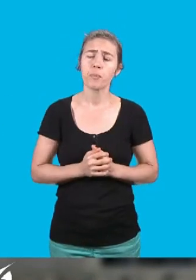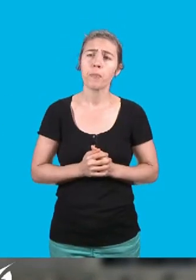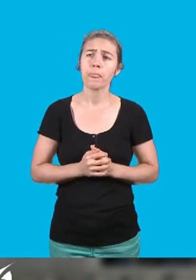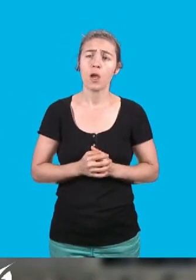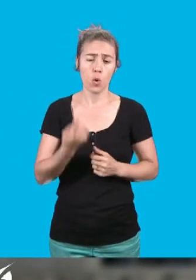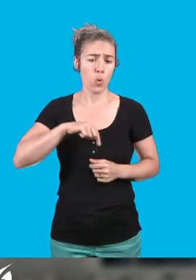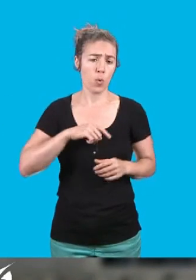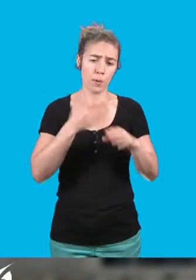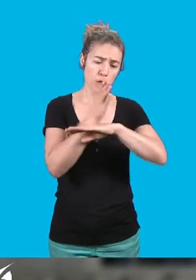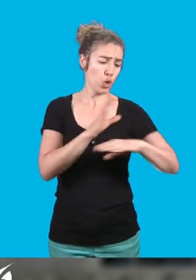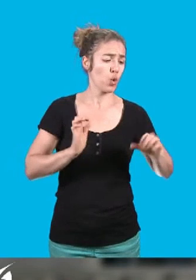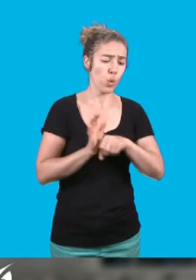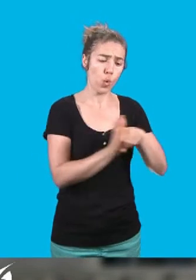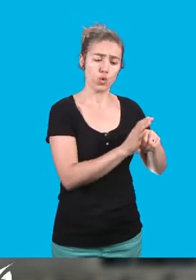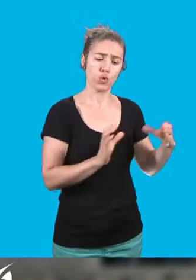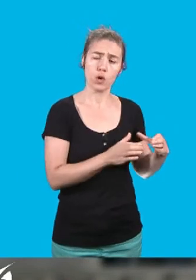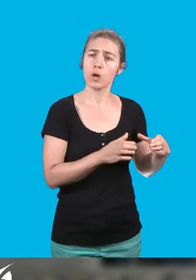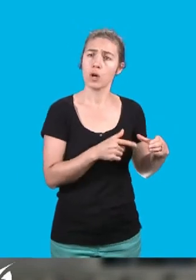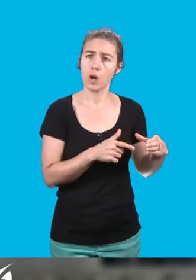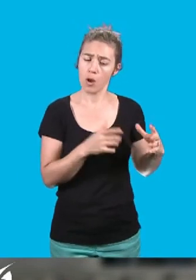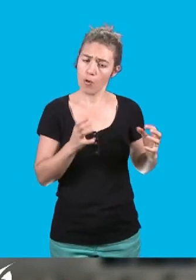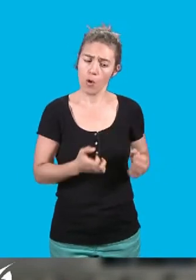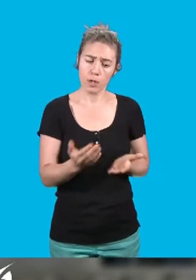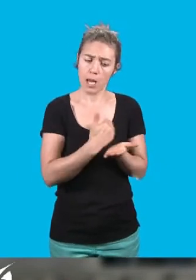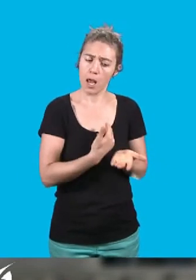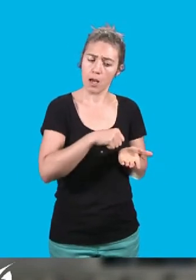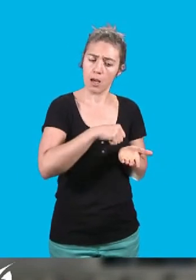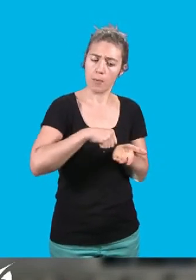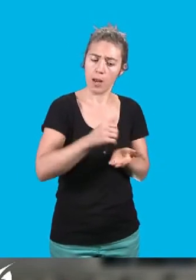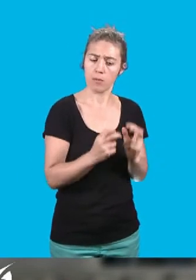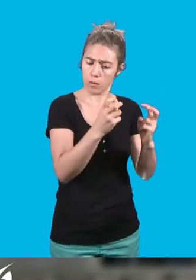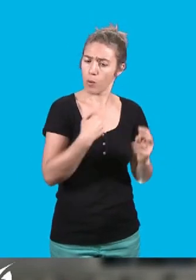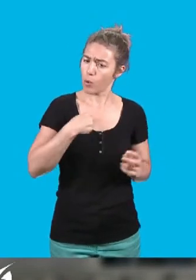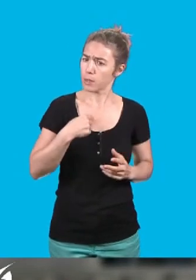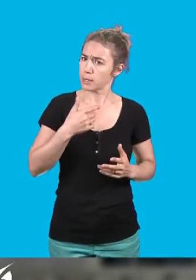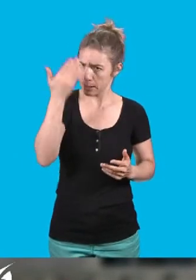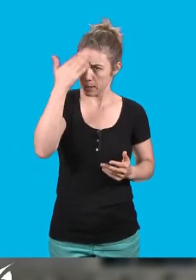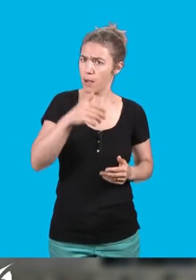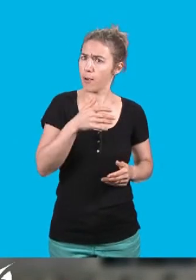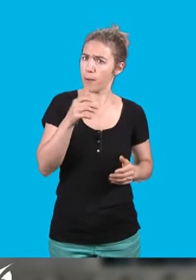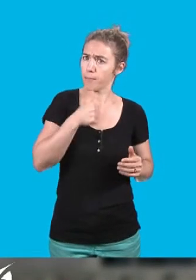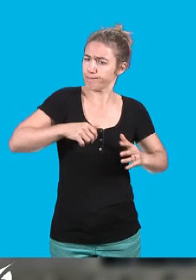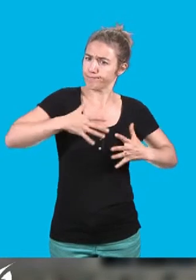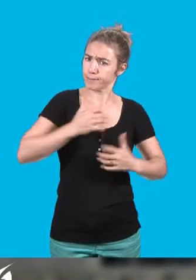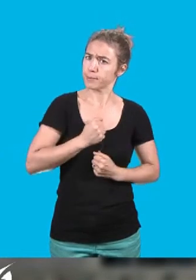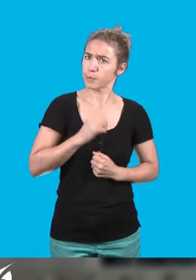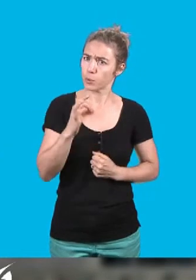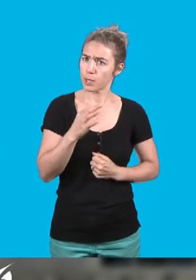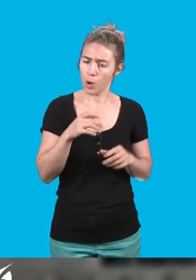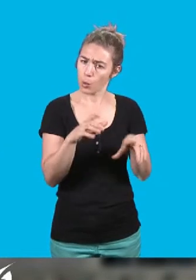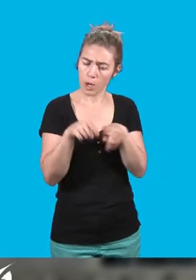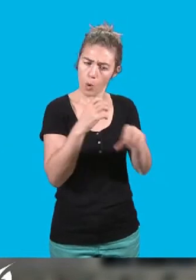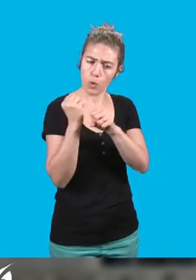gauche qui assume avoir revalorisé les rémunérations et qui assume d'embaucher. En effet, me semble toujours assez